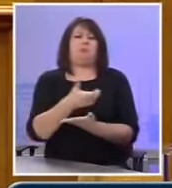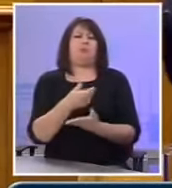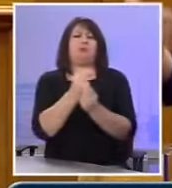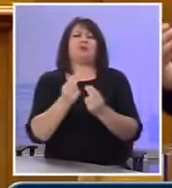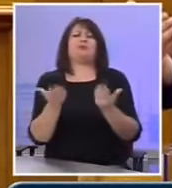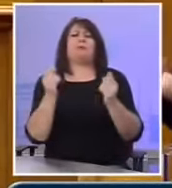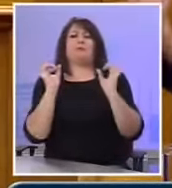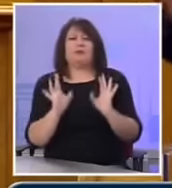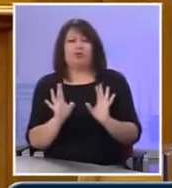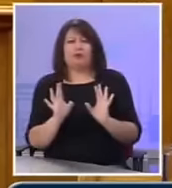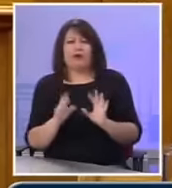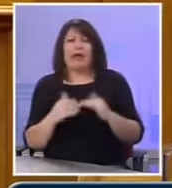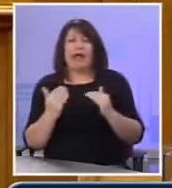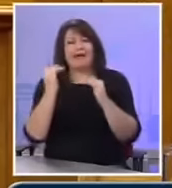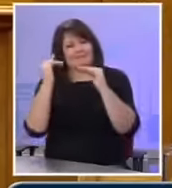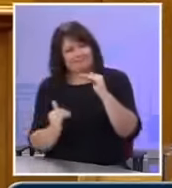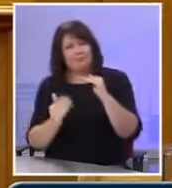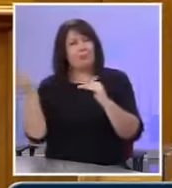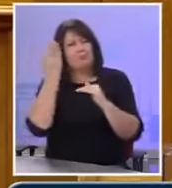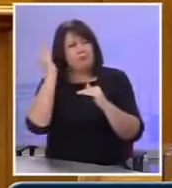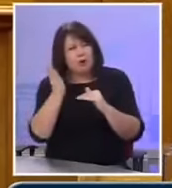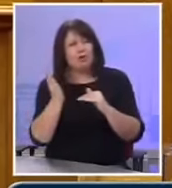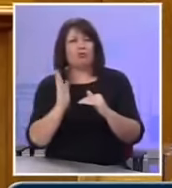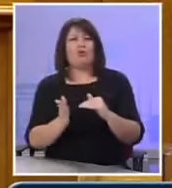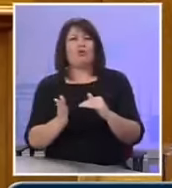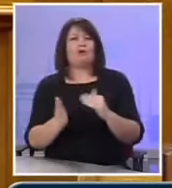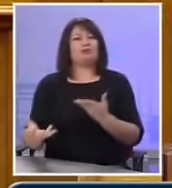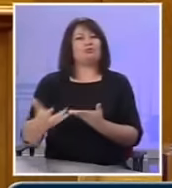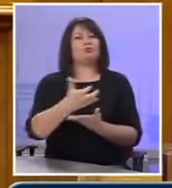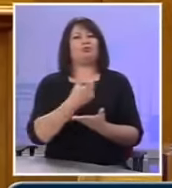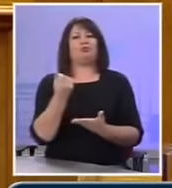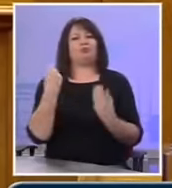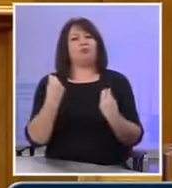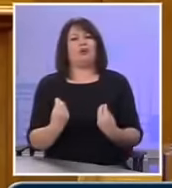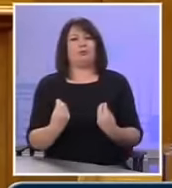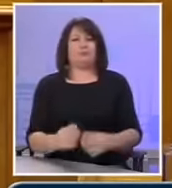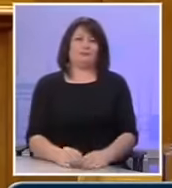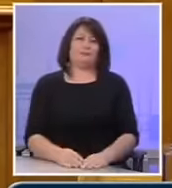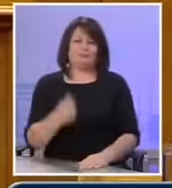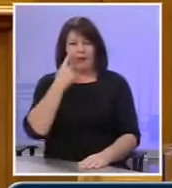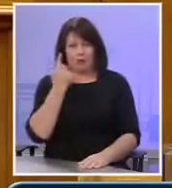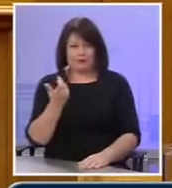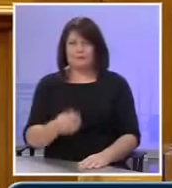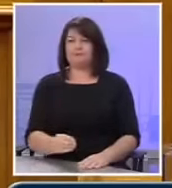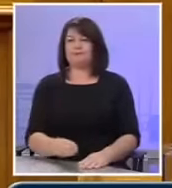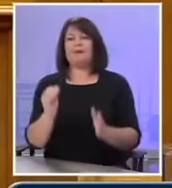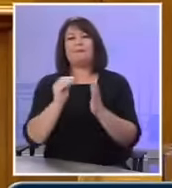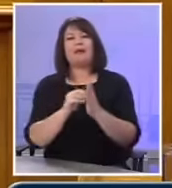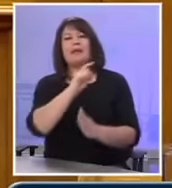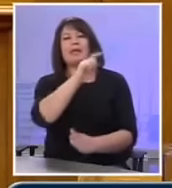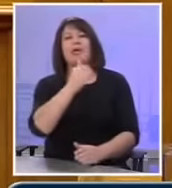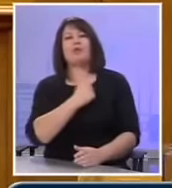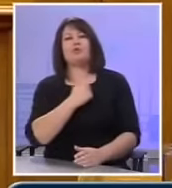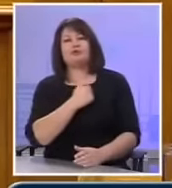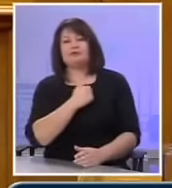αναμενόμενα έσοδα και άρα με χαμηλότερο πρόστιμο μπορείς να πάρεις περισσότερο. Είναι, για να επανέλθω και στο ερώτημα και